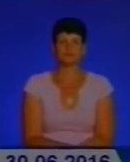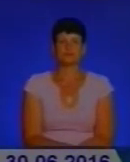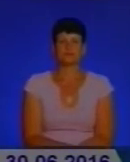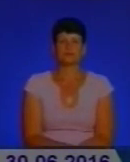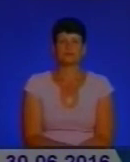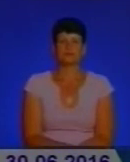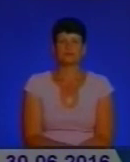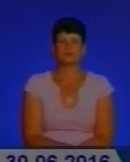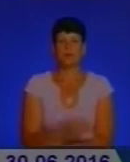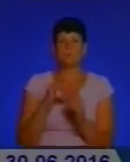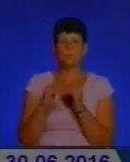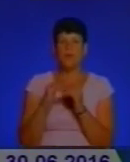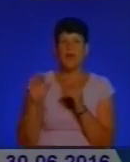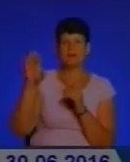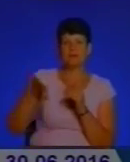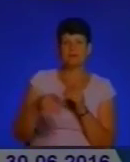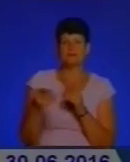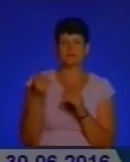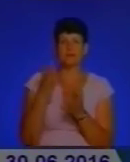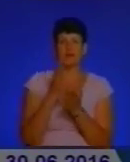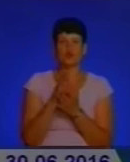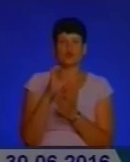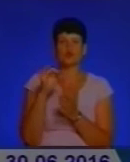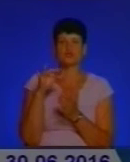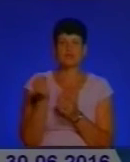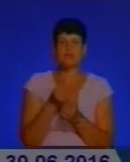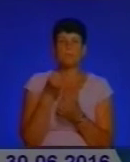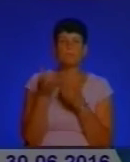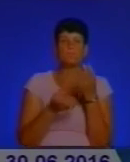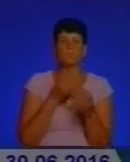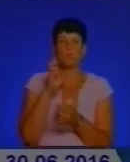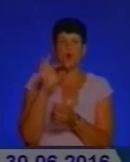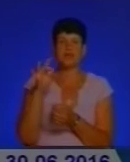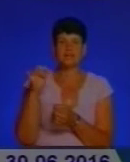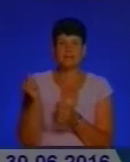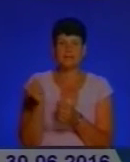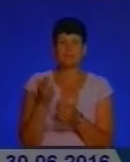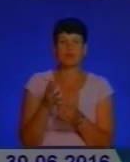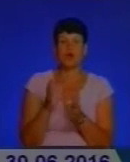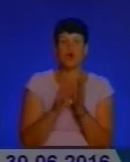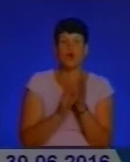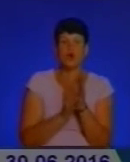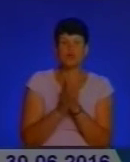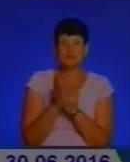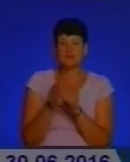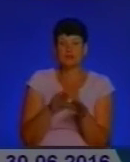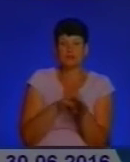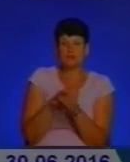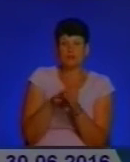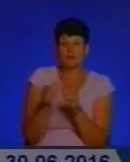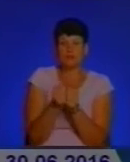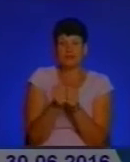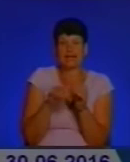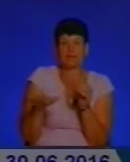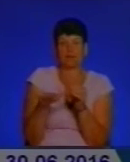Поля та долини Тернопільщини заросли суть світтям небезпечного борщівника. Більше того, рослини заполонили навіть прилеглі території до